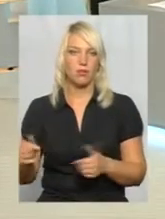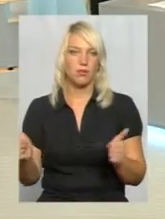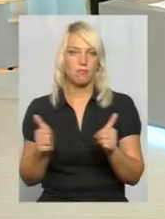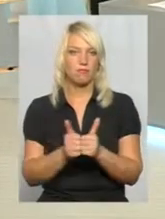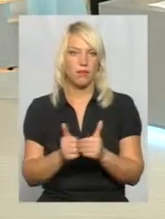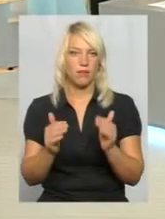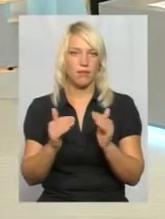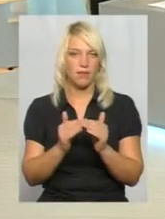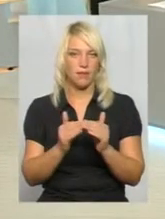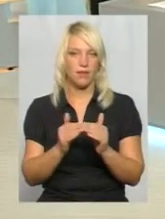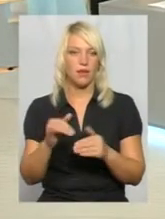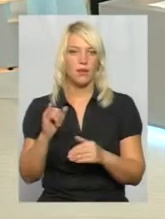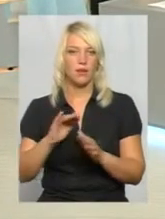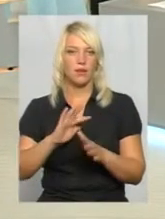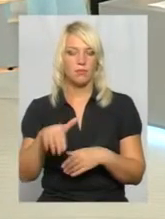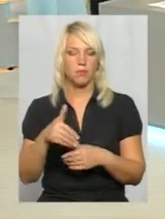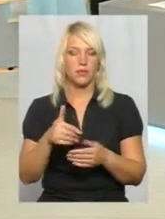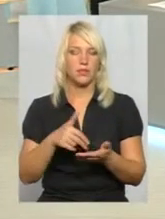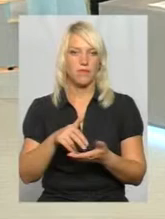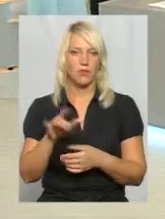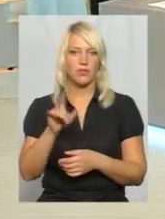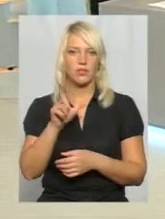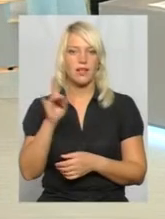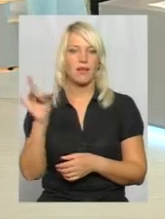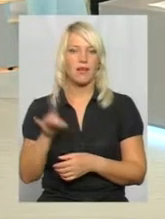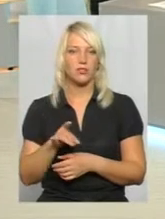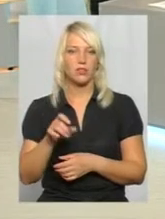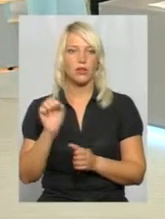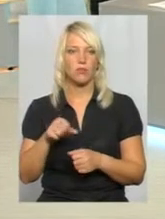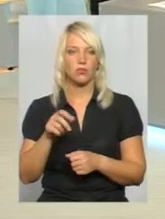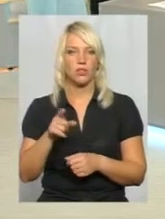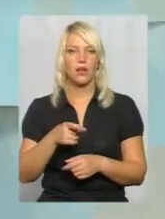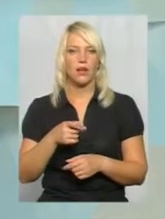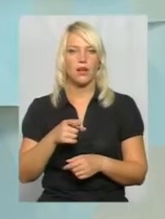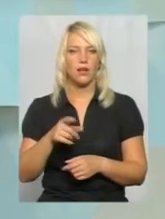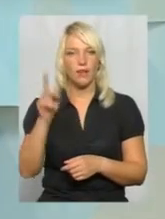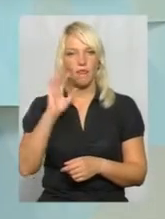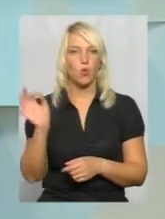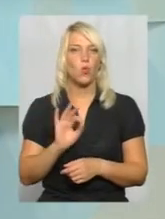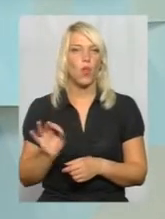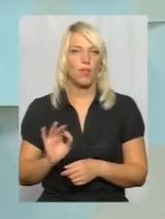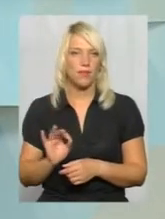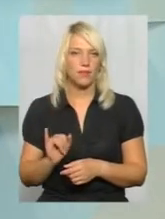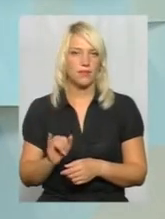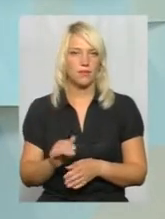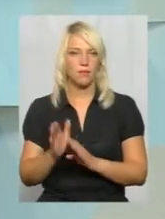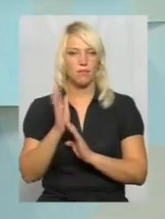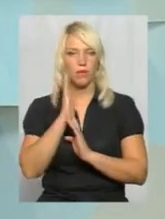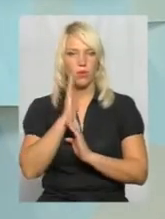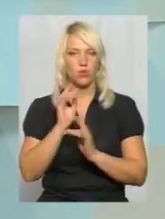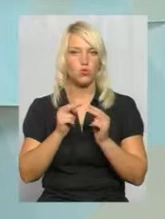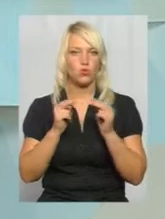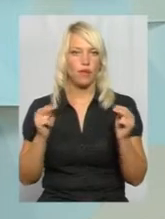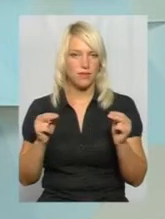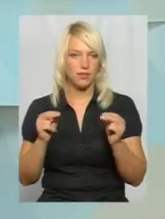після виходу з цього ресторана десь можуть і в туалет сходити, і десь переночувати, як ми бачили в